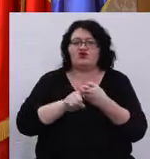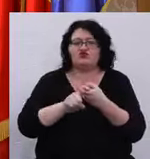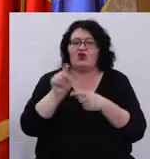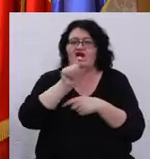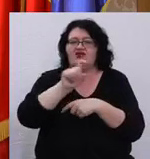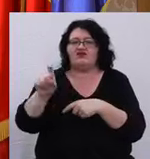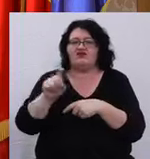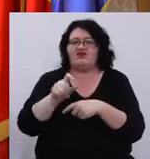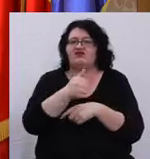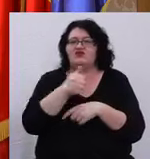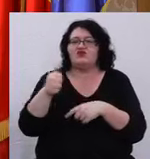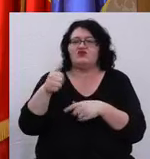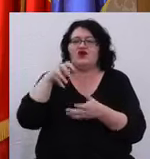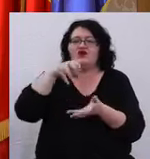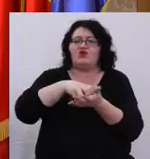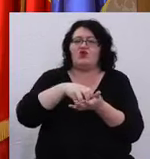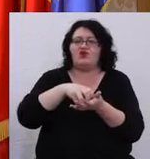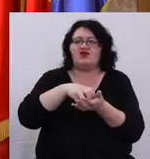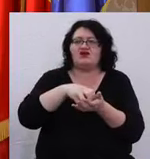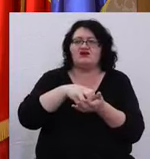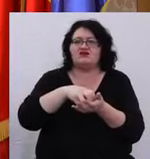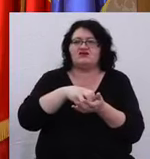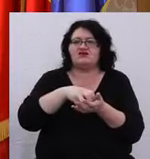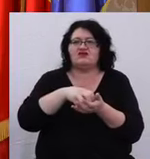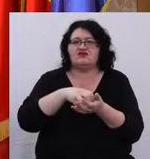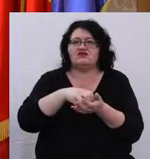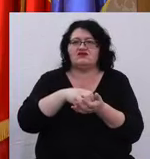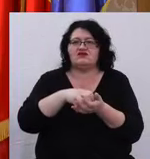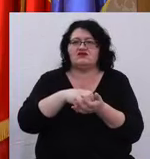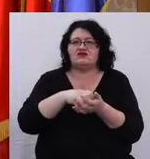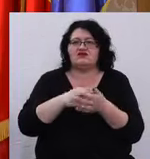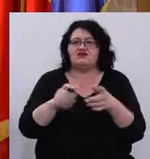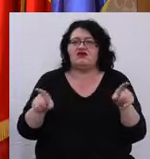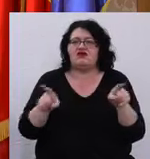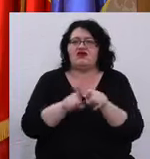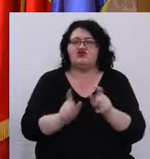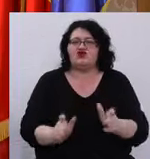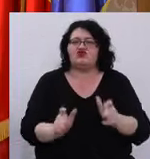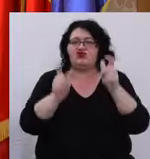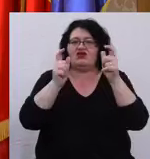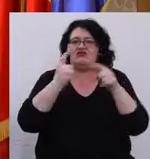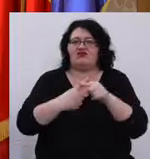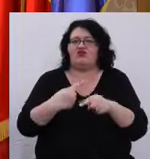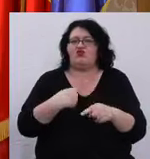altă vină decât să locuiască în același imobil cu mine.